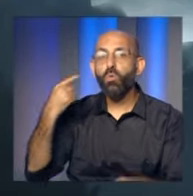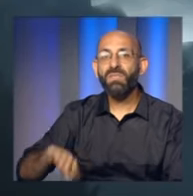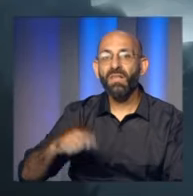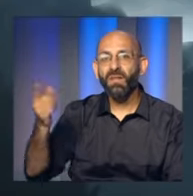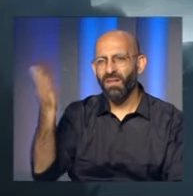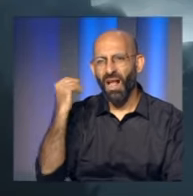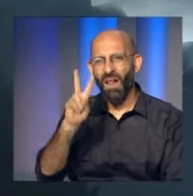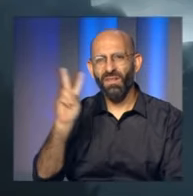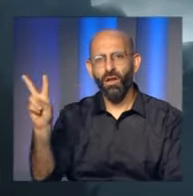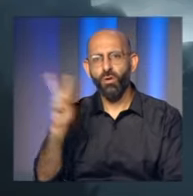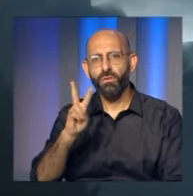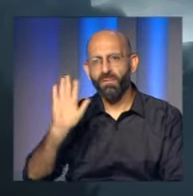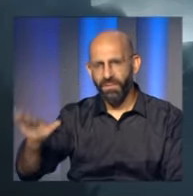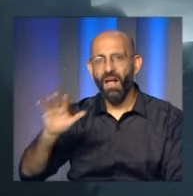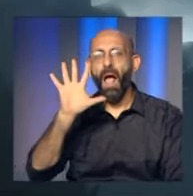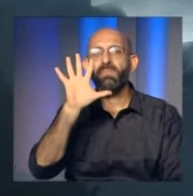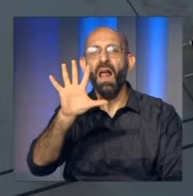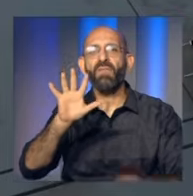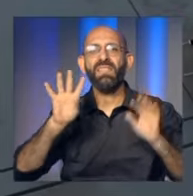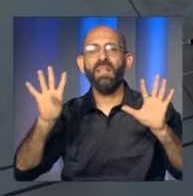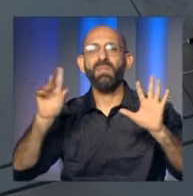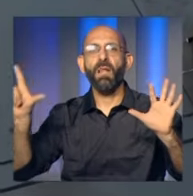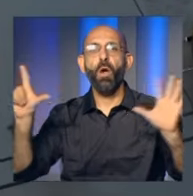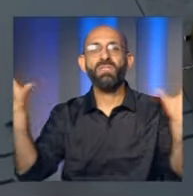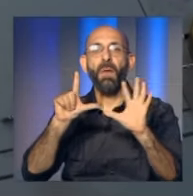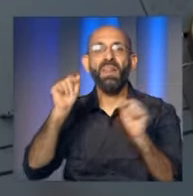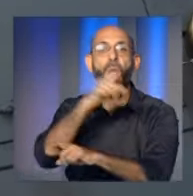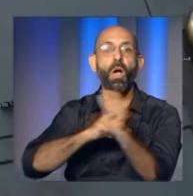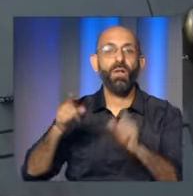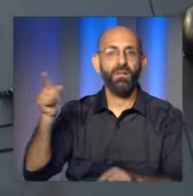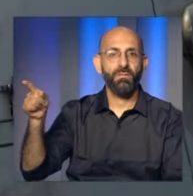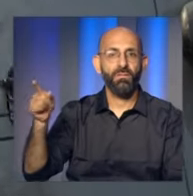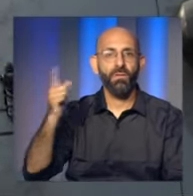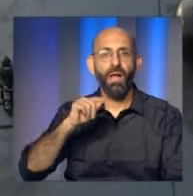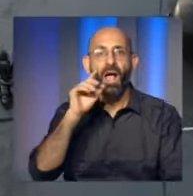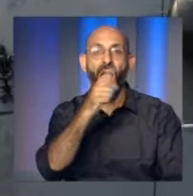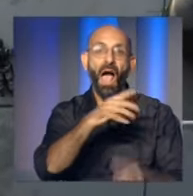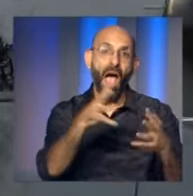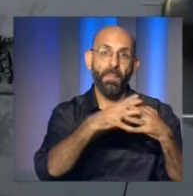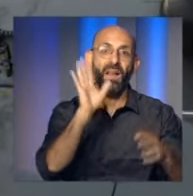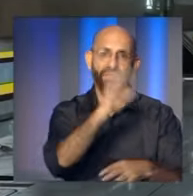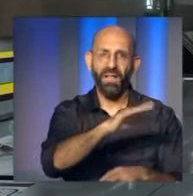اتحاد العلماء الأمريكيين إن لدى روسيا منذ العام 2022 ما يقارب